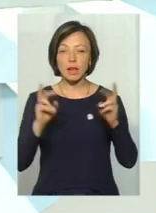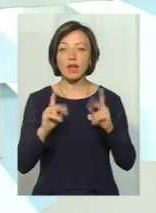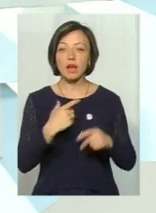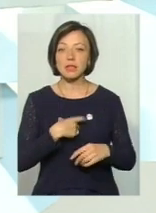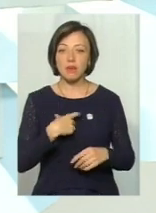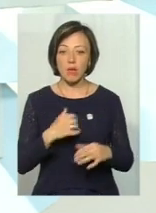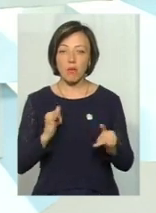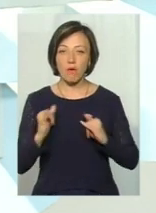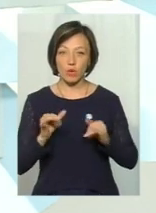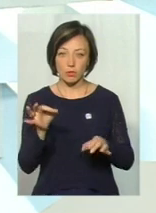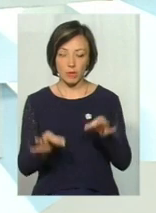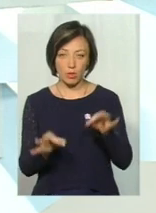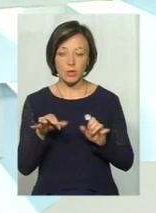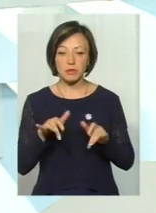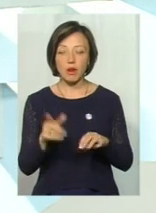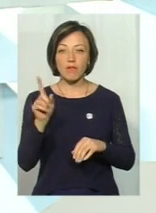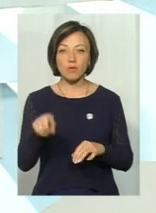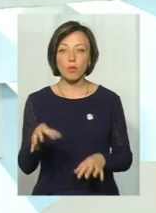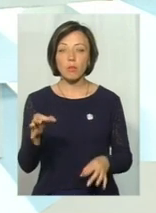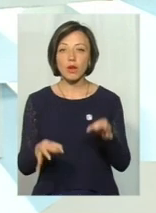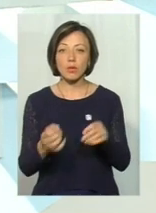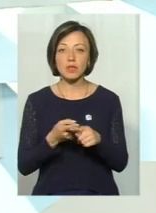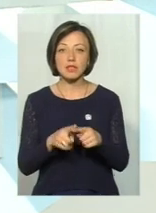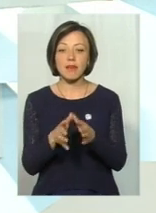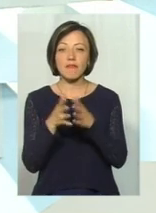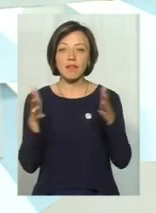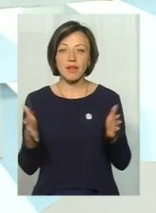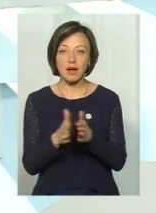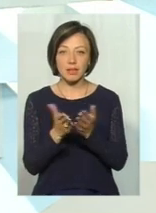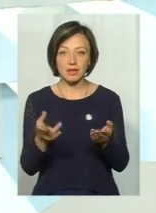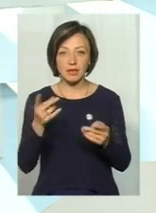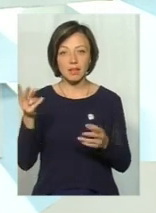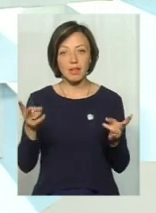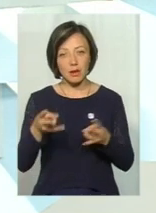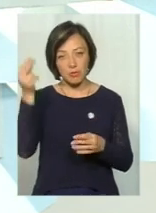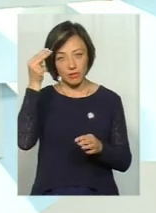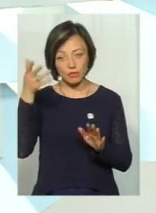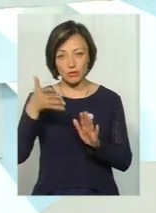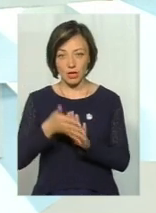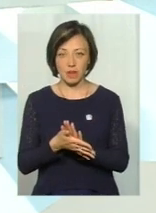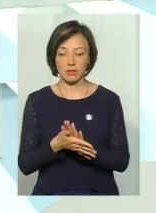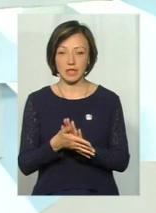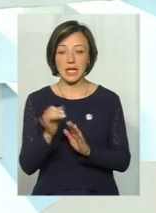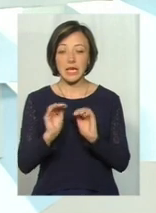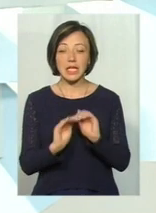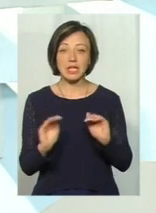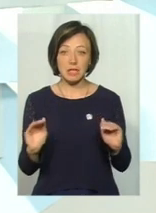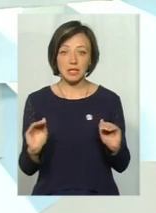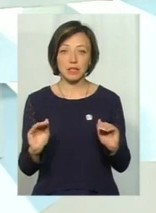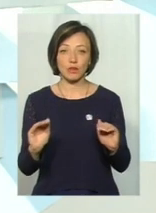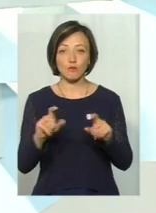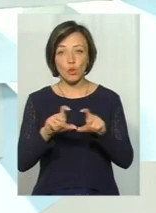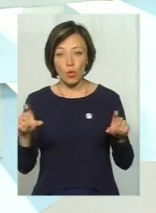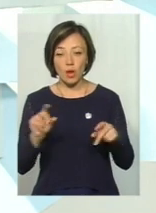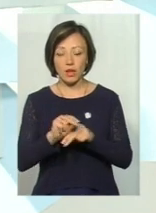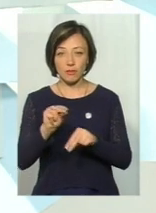поводити в природі. Справа в тому, що природа – це велика книга, яку треба вивчати. І діти ми в школі